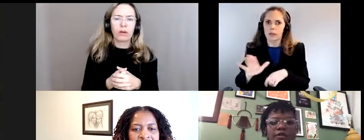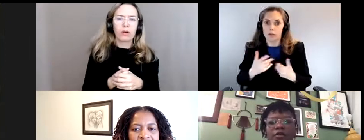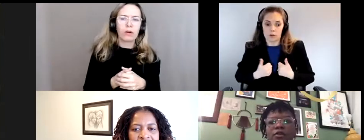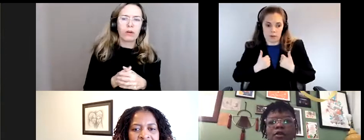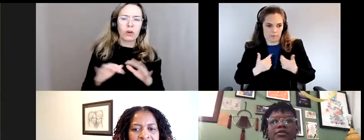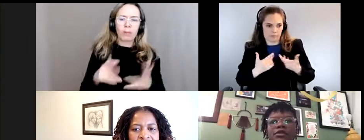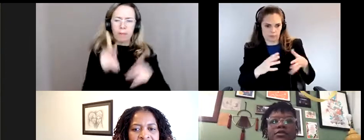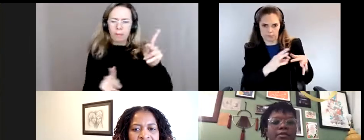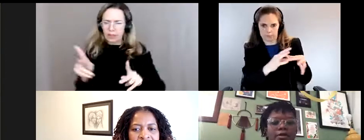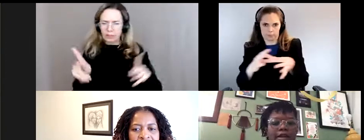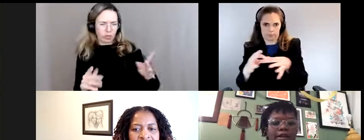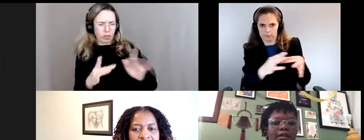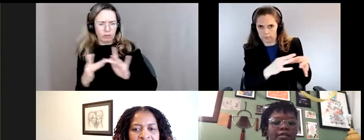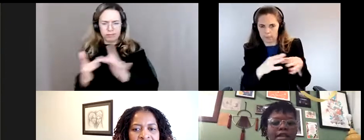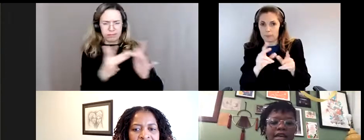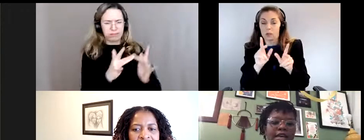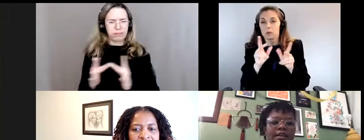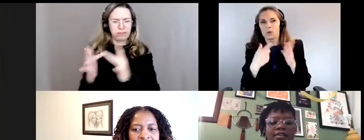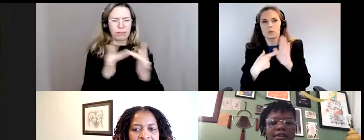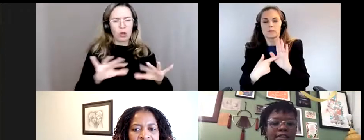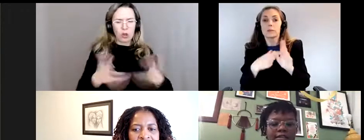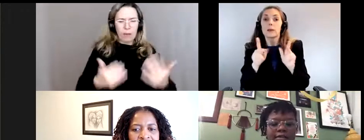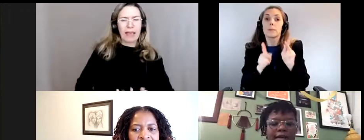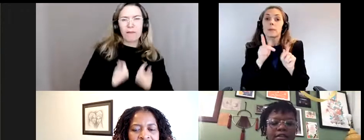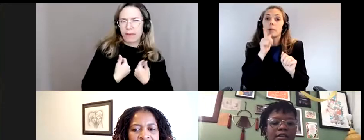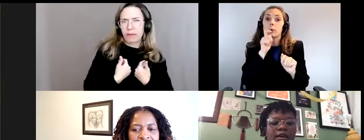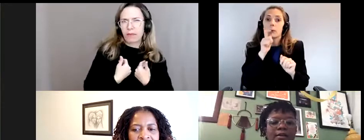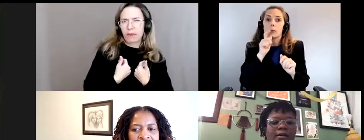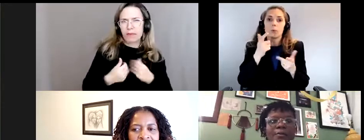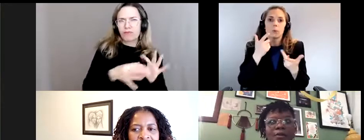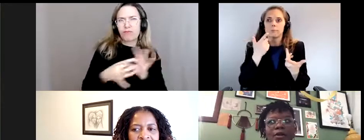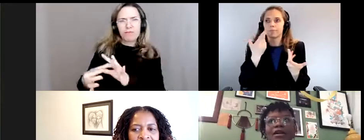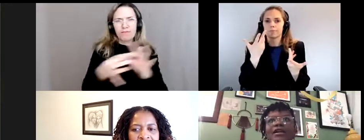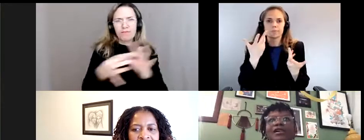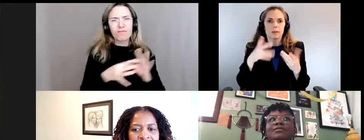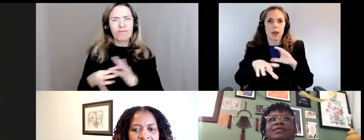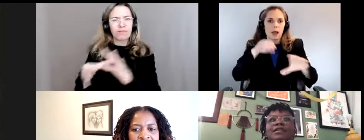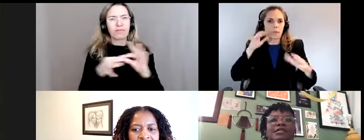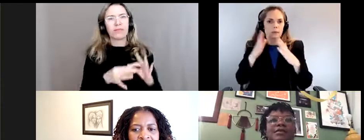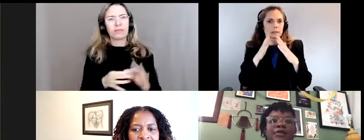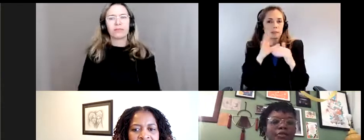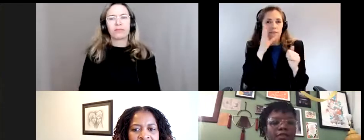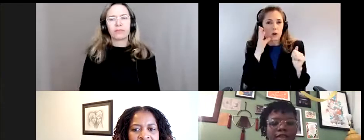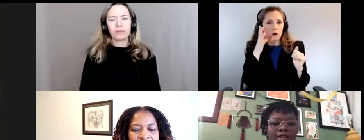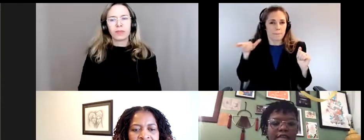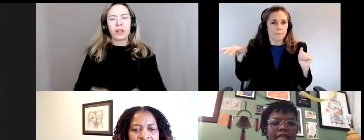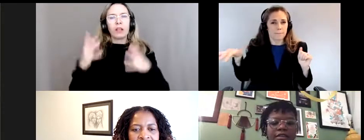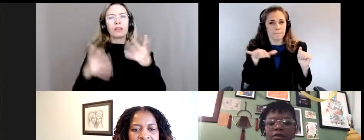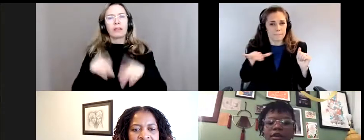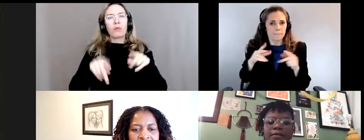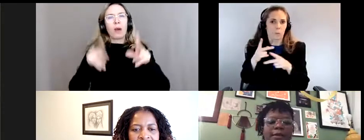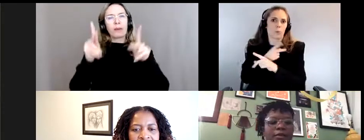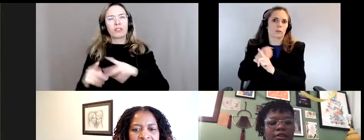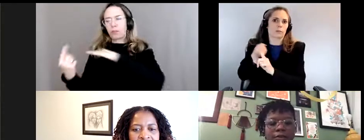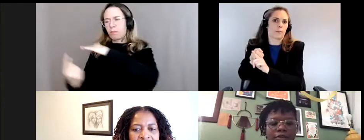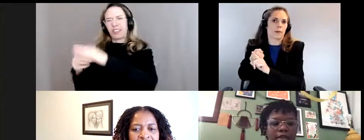sont connectées un peu à travers leur façon de vivre. Et on a vu, comme on l dit, les personnes marginalisées vivent un impact